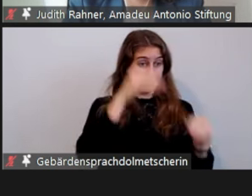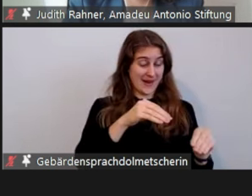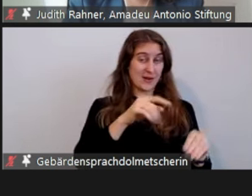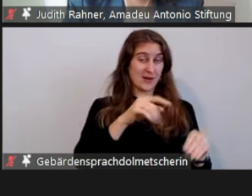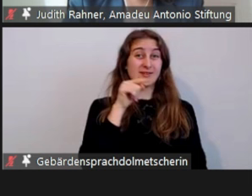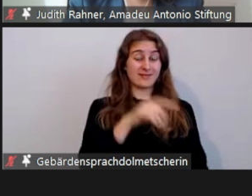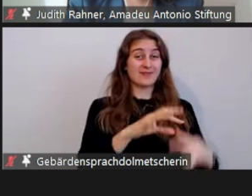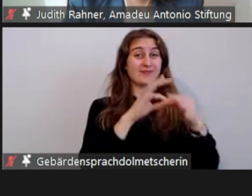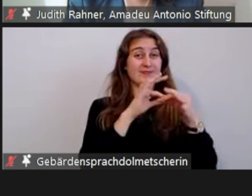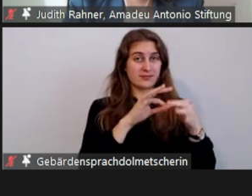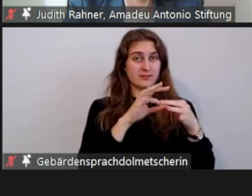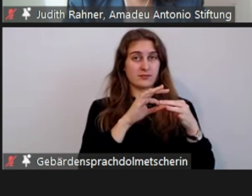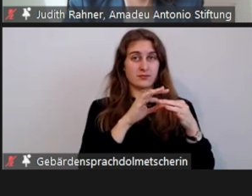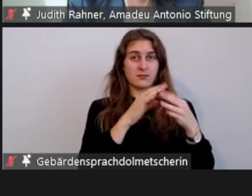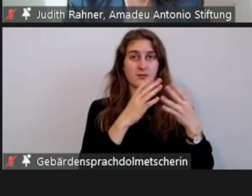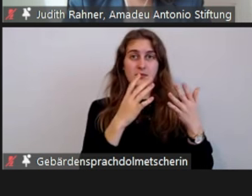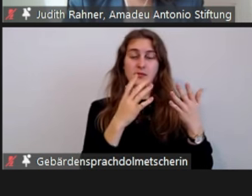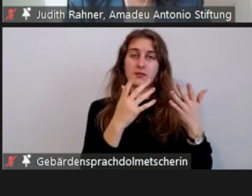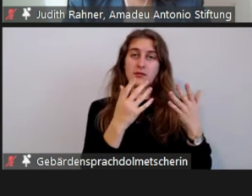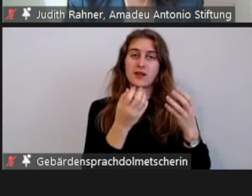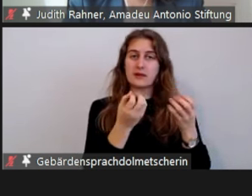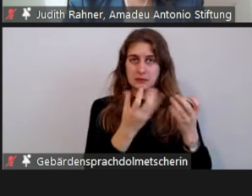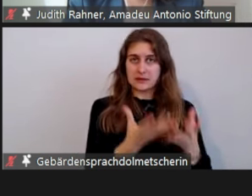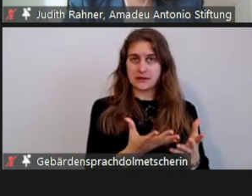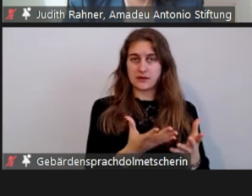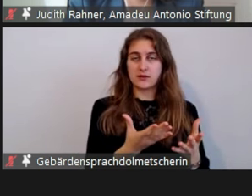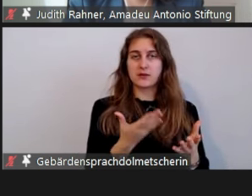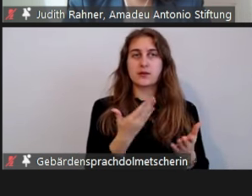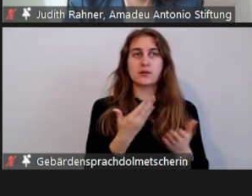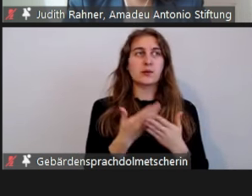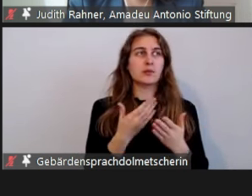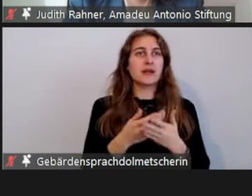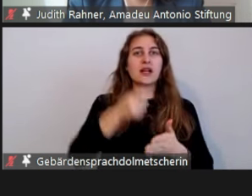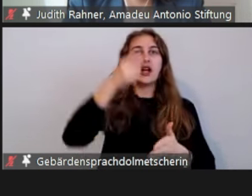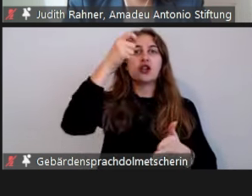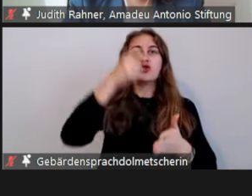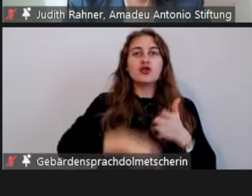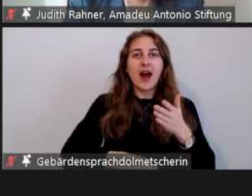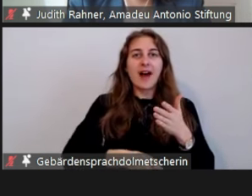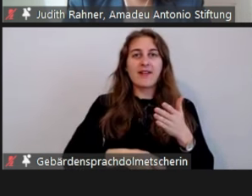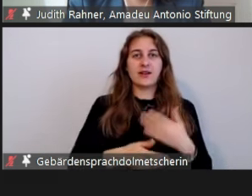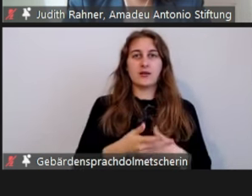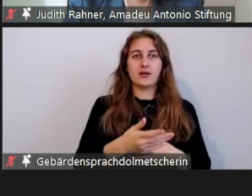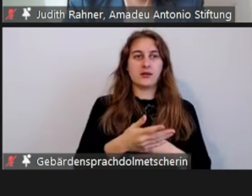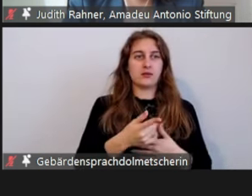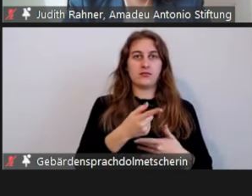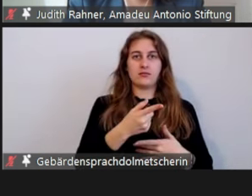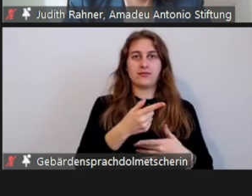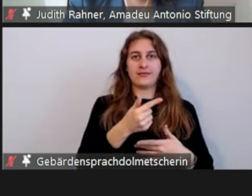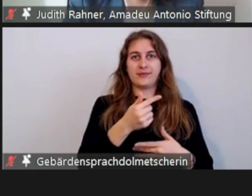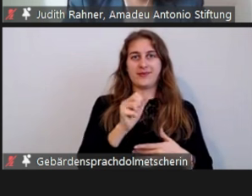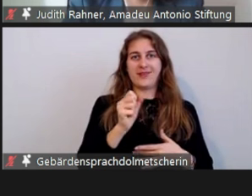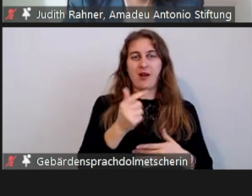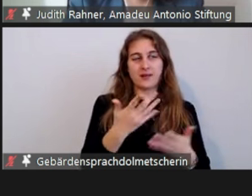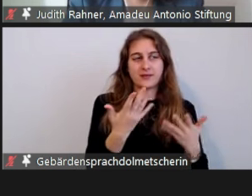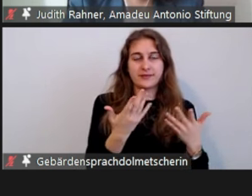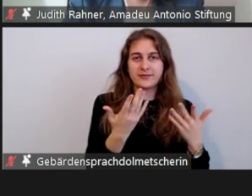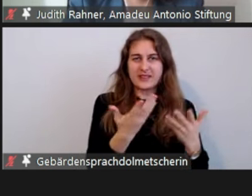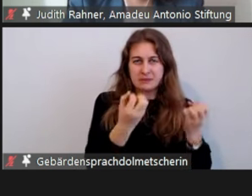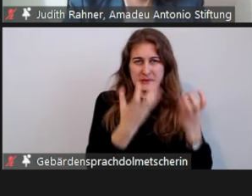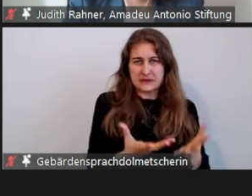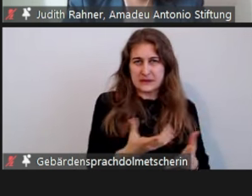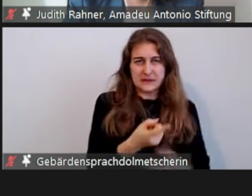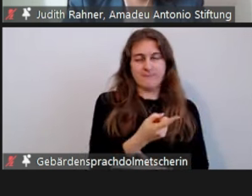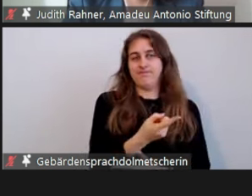strafbestandsorientierte Auswertung. Eine Meldung oder ein Vorfall kann sich dabei wirklich auf ein